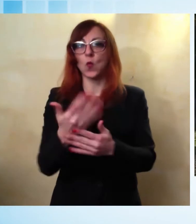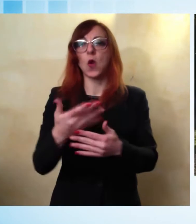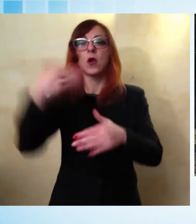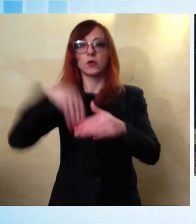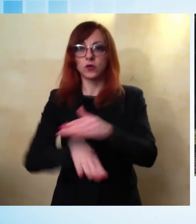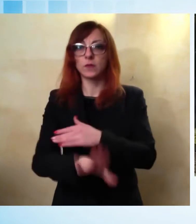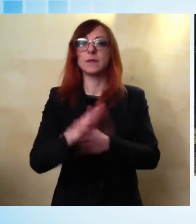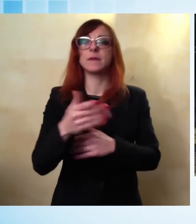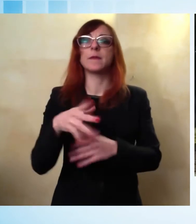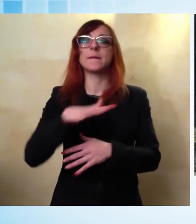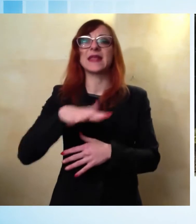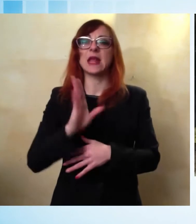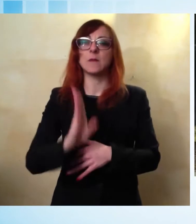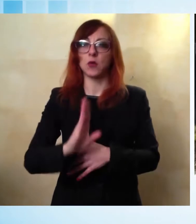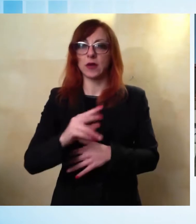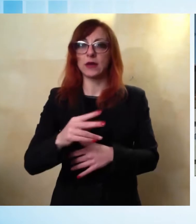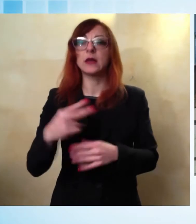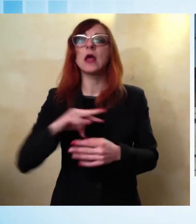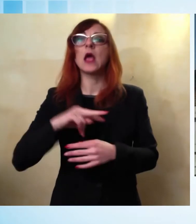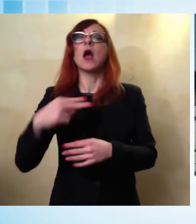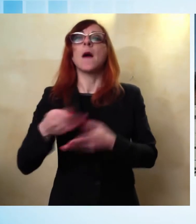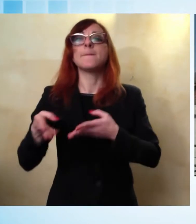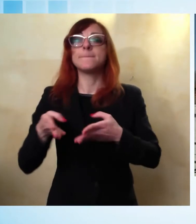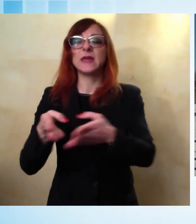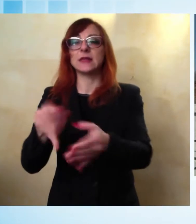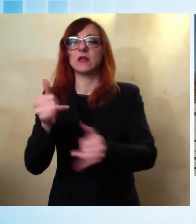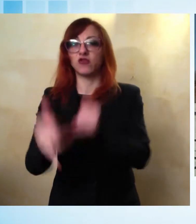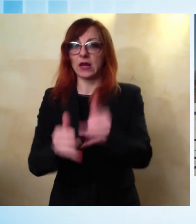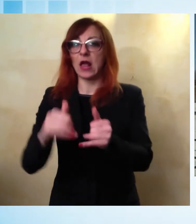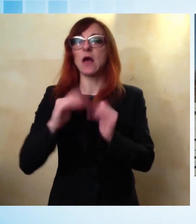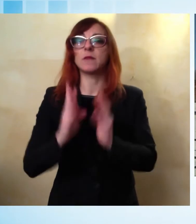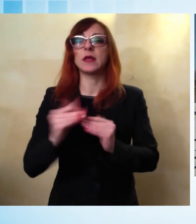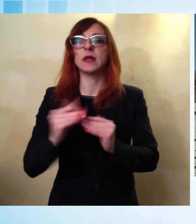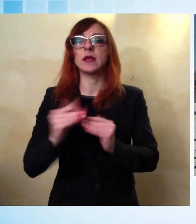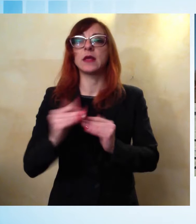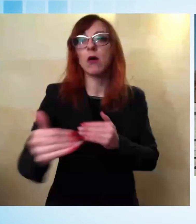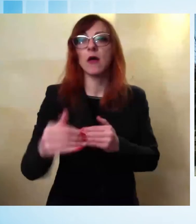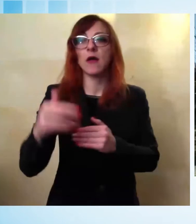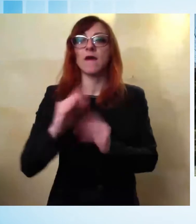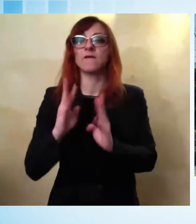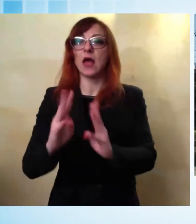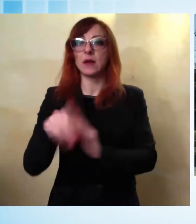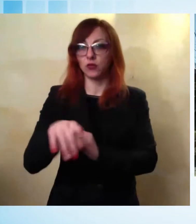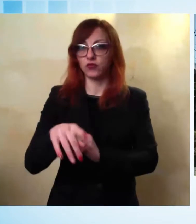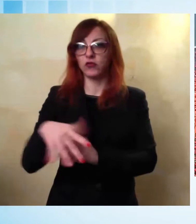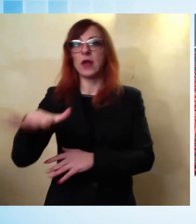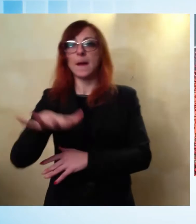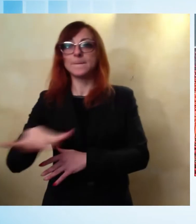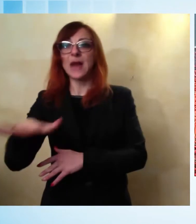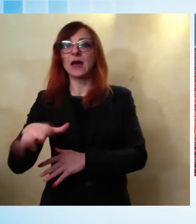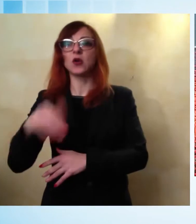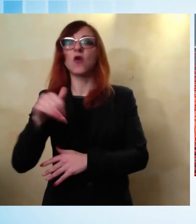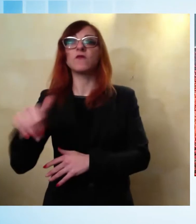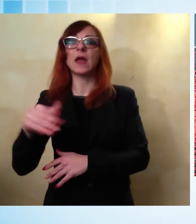l'allungamento della pista ciclabile in Viale Puccini, la ristrutturazione del parco urbano di Via Matteotti e la riqualificazione di Piazzale